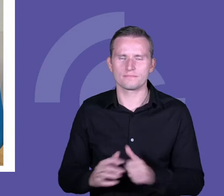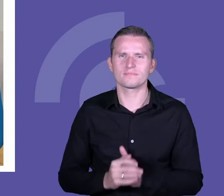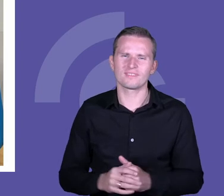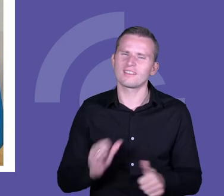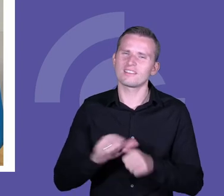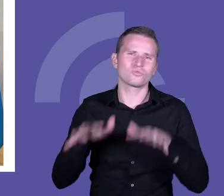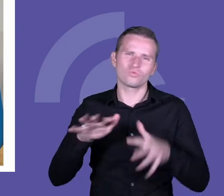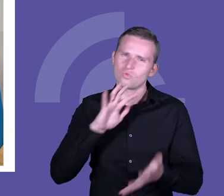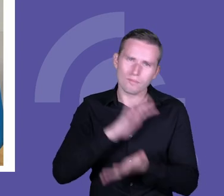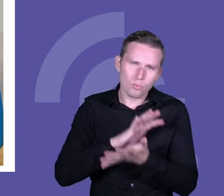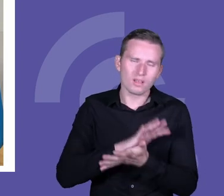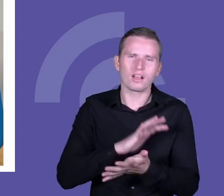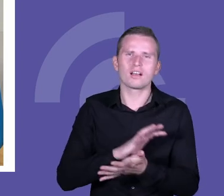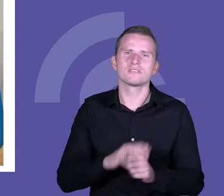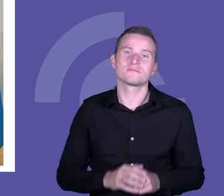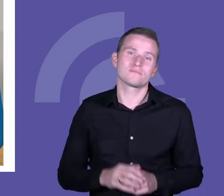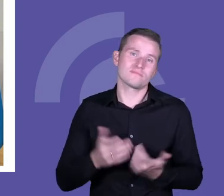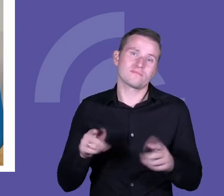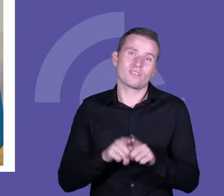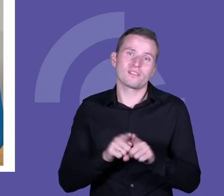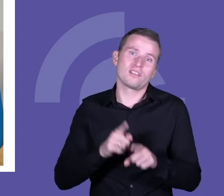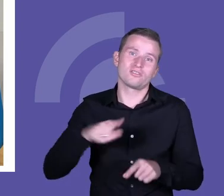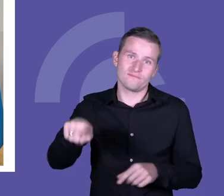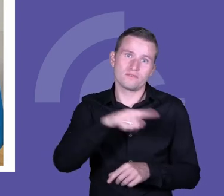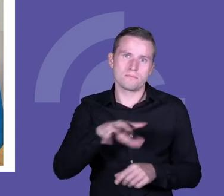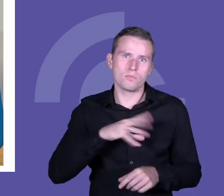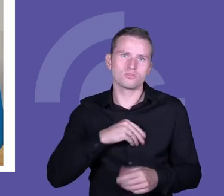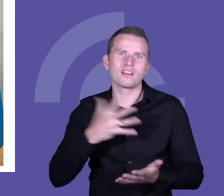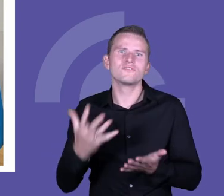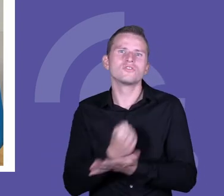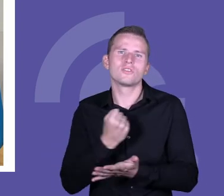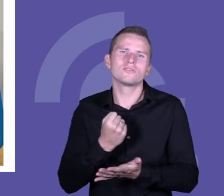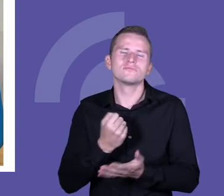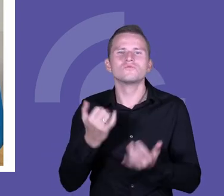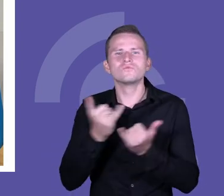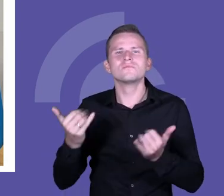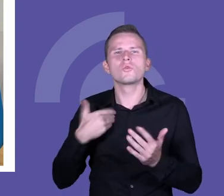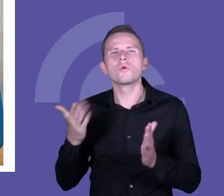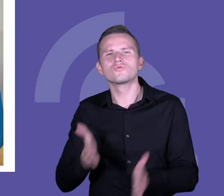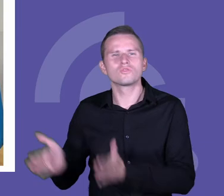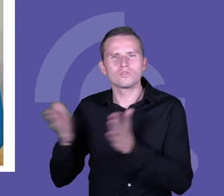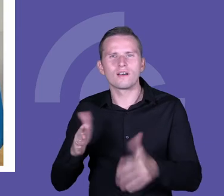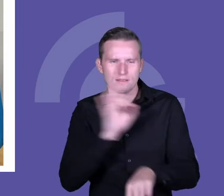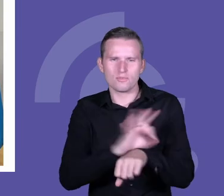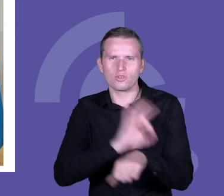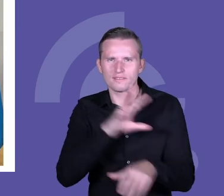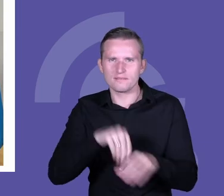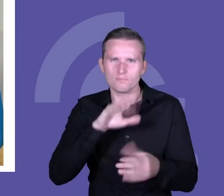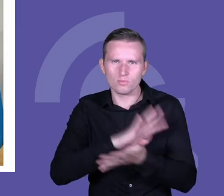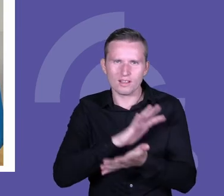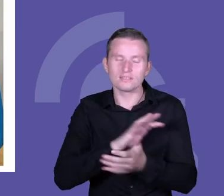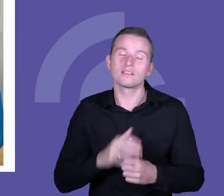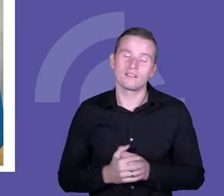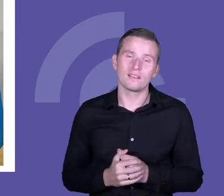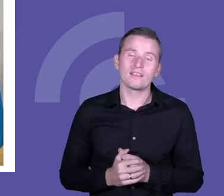też mogliście państwo zabrać ze sobą te, które zostały przygotowane w ramach projektu. My dzisiaj naprawdę